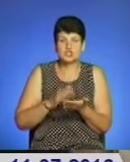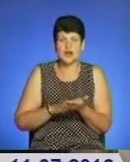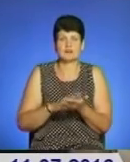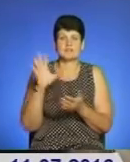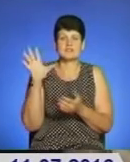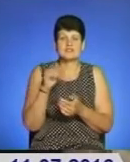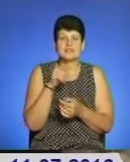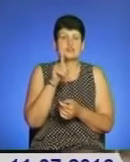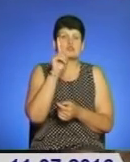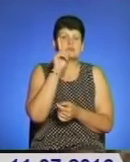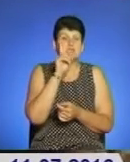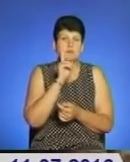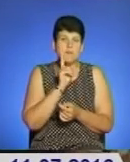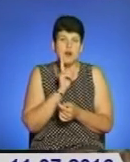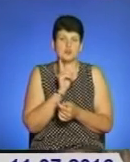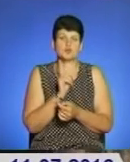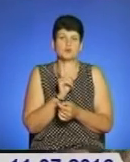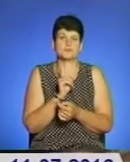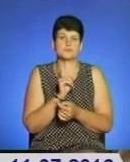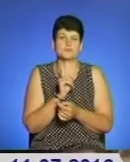смачно, що дослухаємося до побажання.